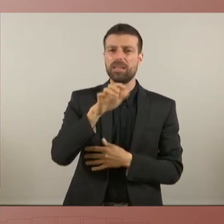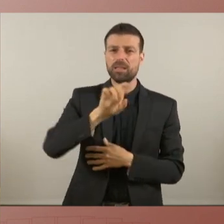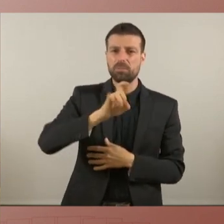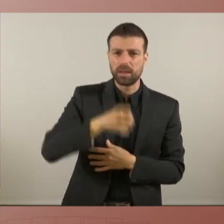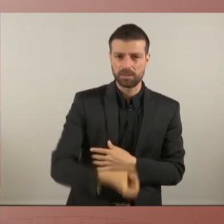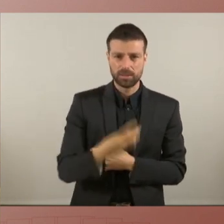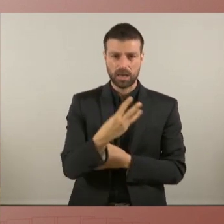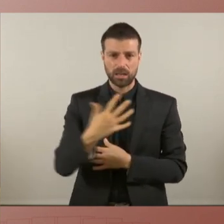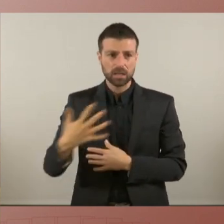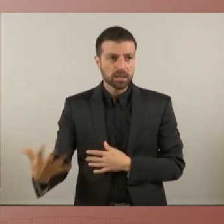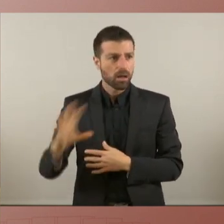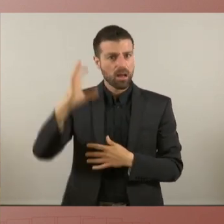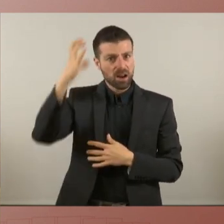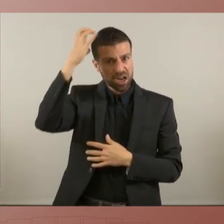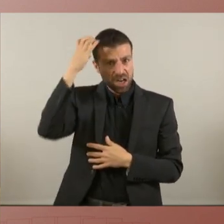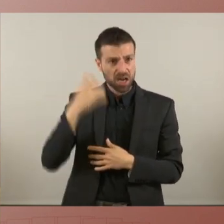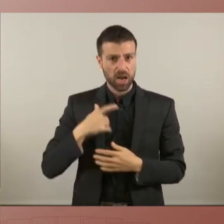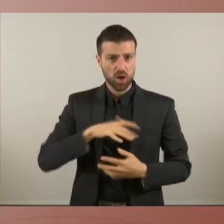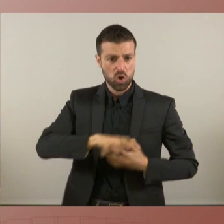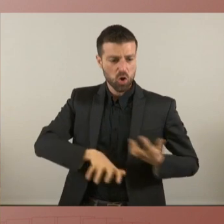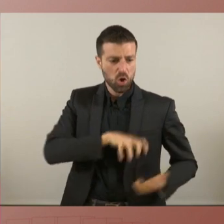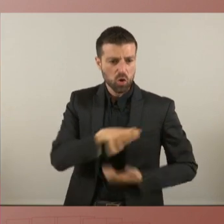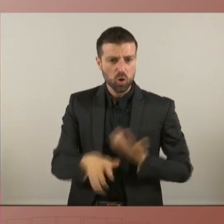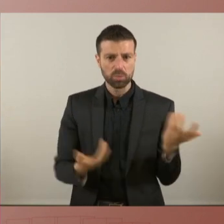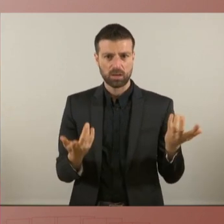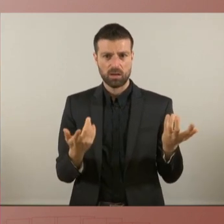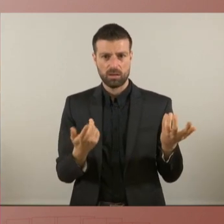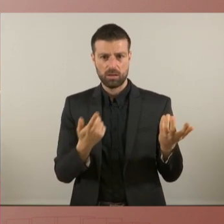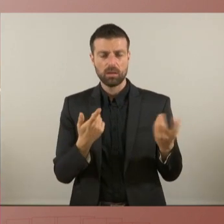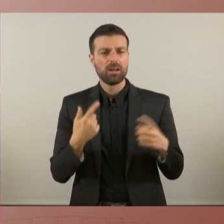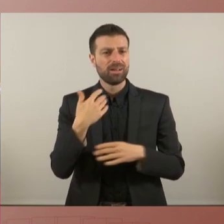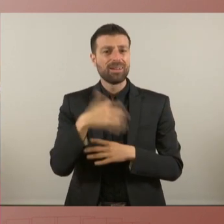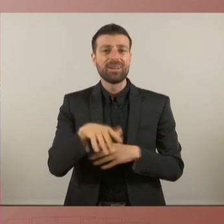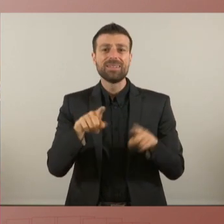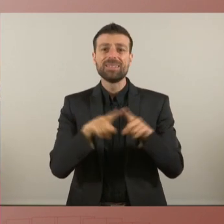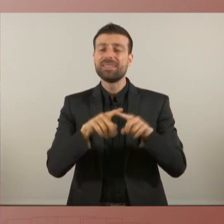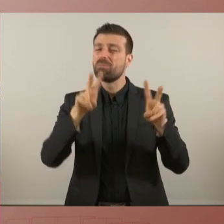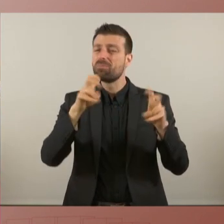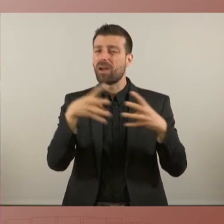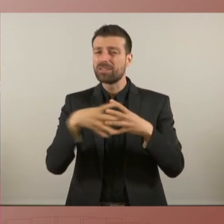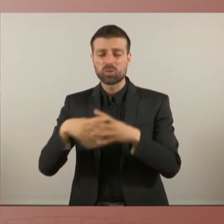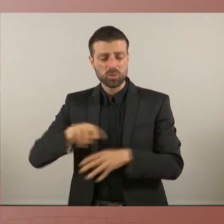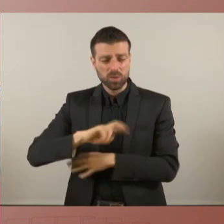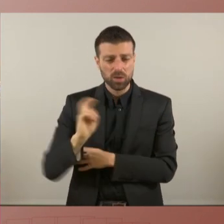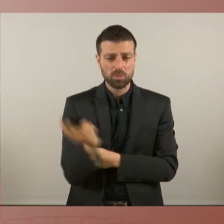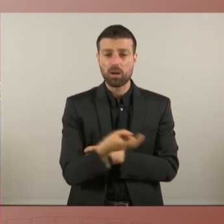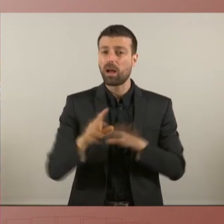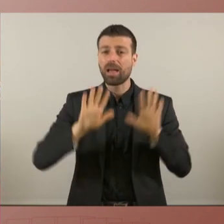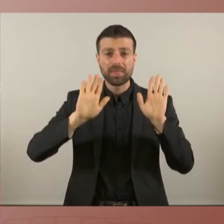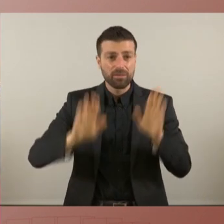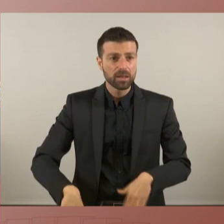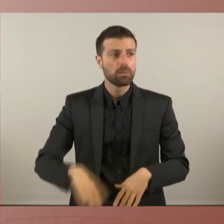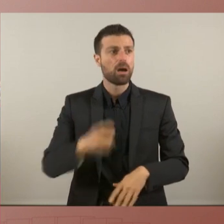corrupta les clavegueres i l'herència franquista en moltes estructures i en definitiva un estat cada cop més